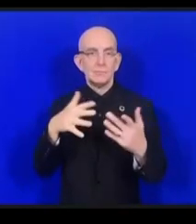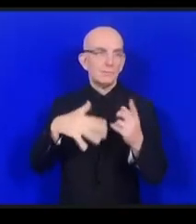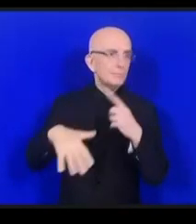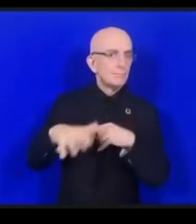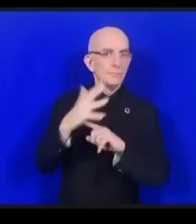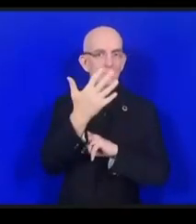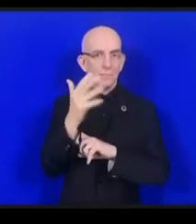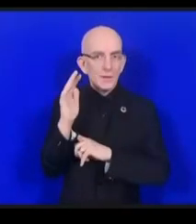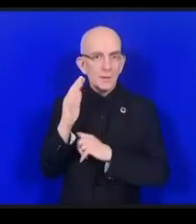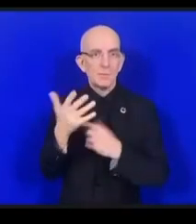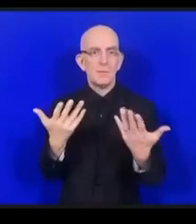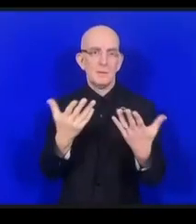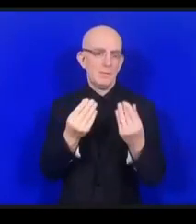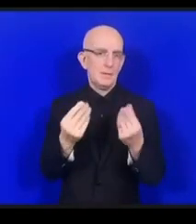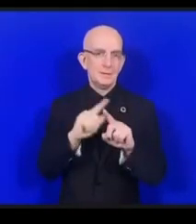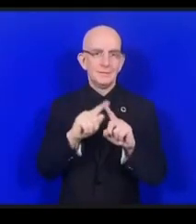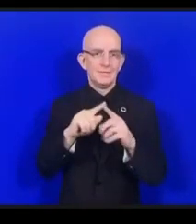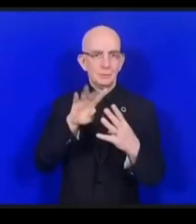licence ouverte,